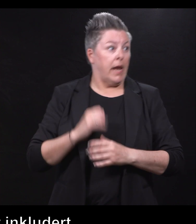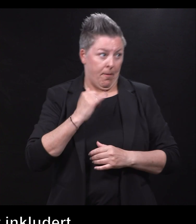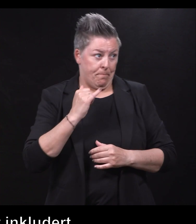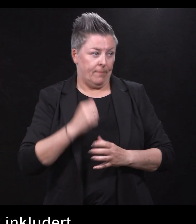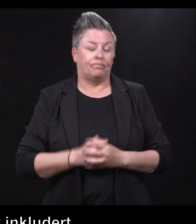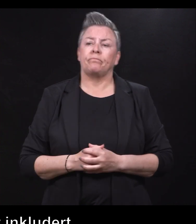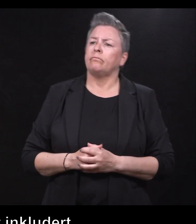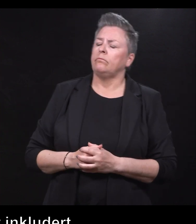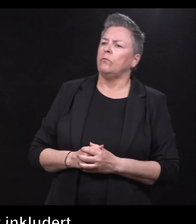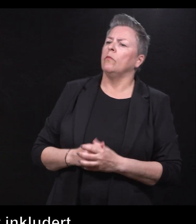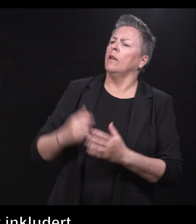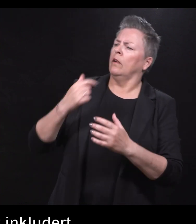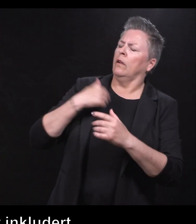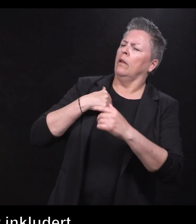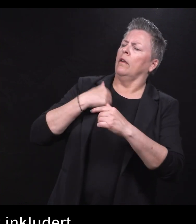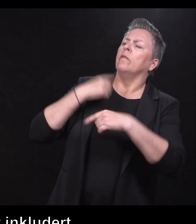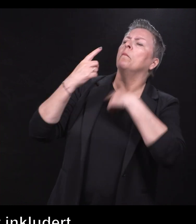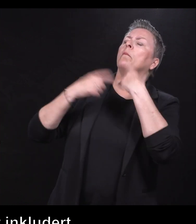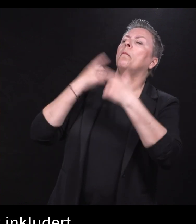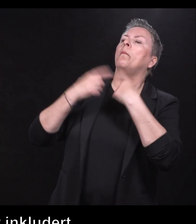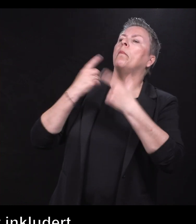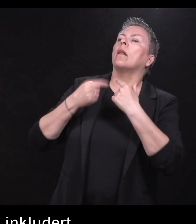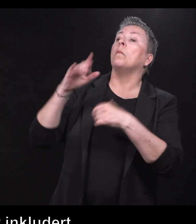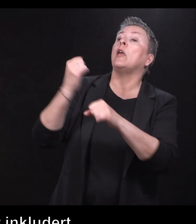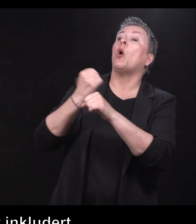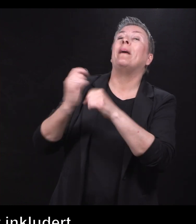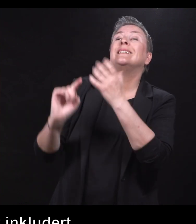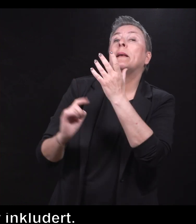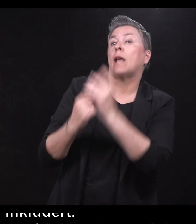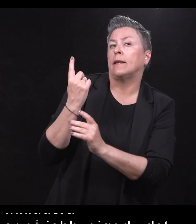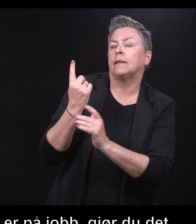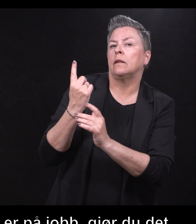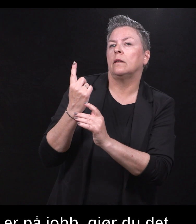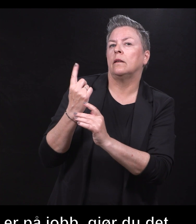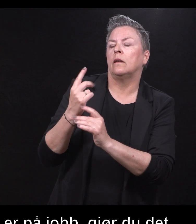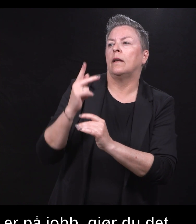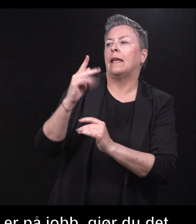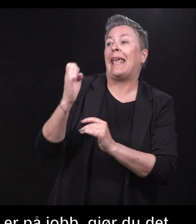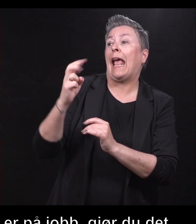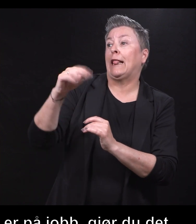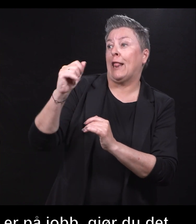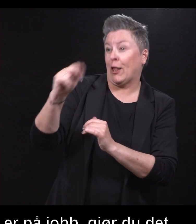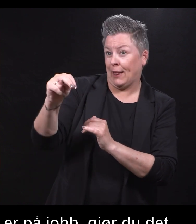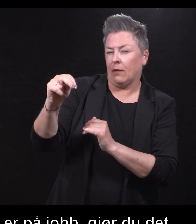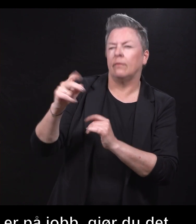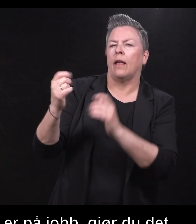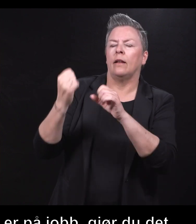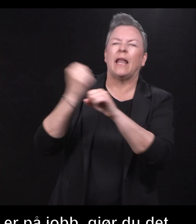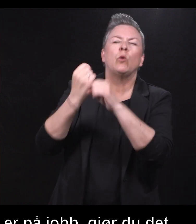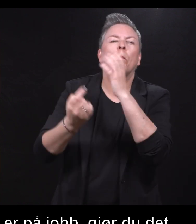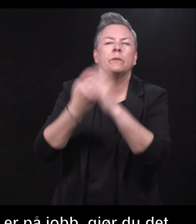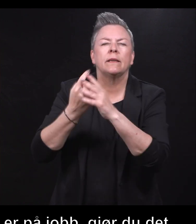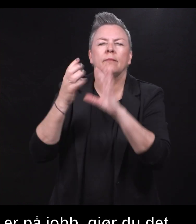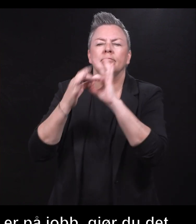for når jeg snakket med jobbspesialisten Kenan da, for det er jo jobbspesialister inne i alle disse